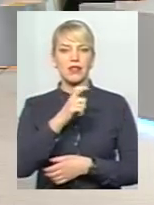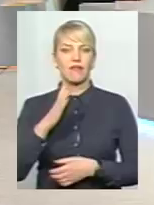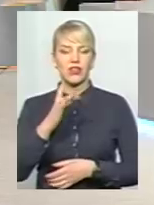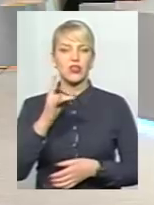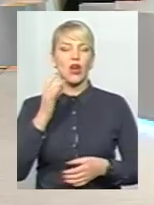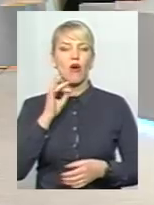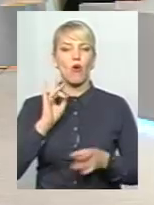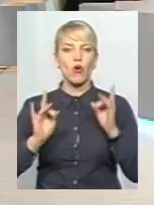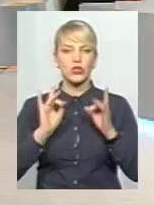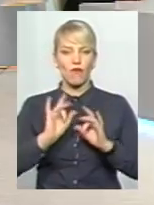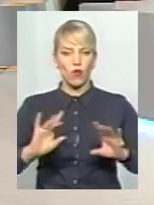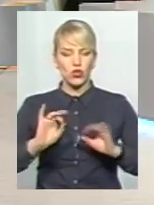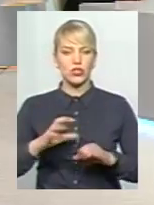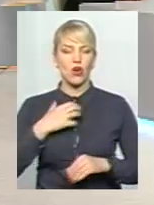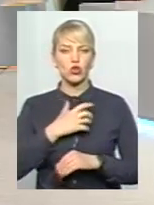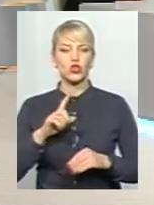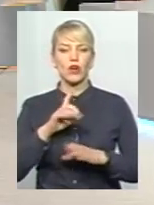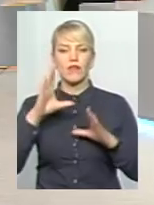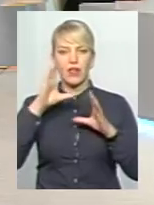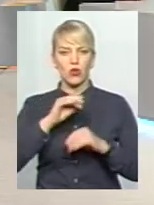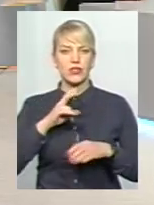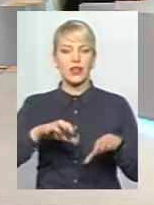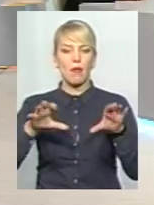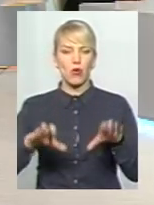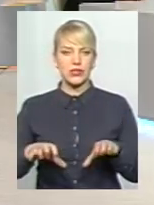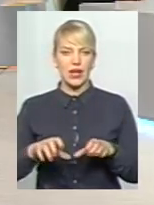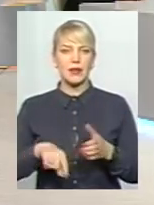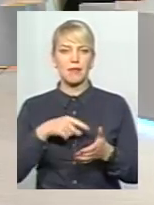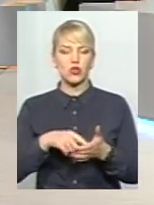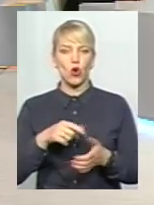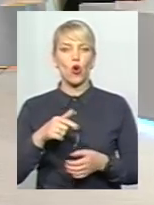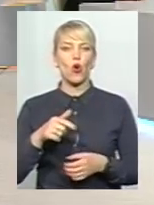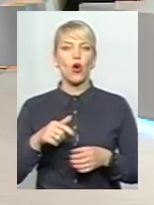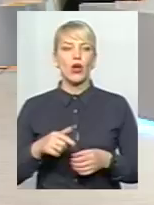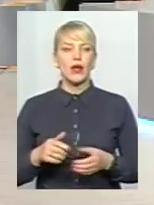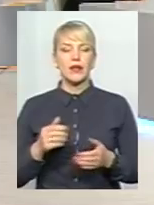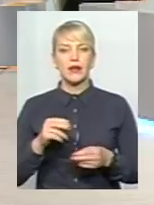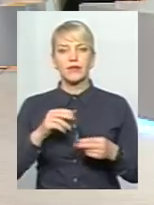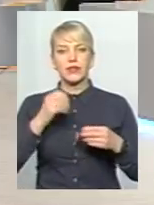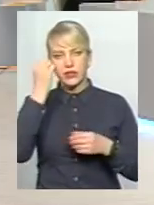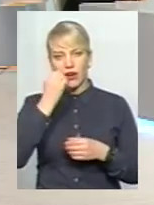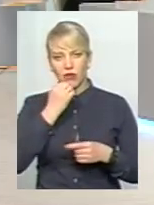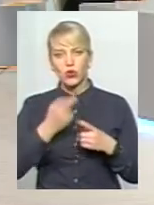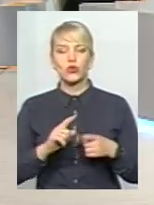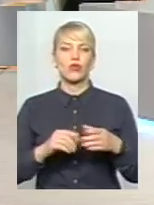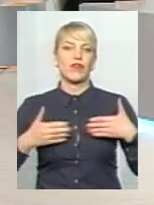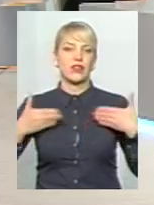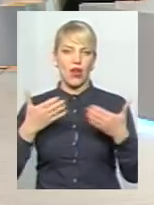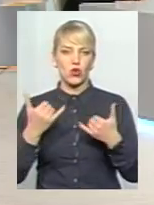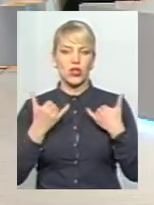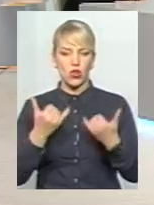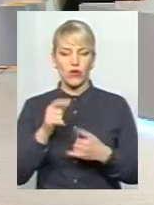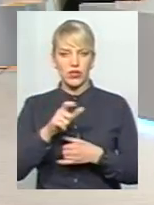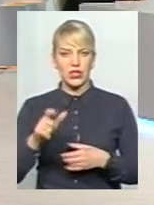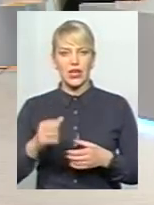озвучення основного, що вам вже вдалося на посаді міського голови. Прошу. Дякую. Вітаю наших шановних телеглядачів. Дякую